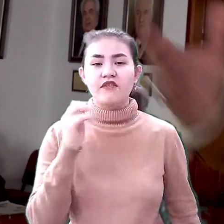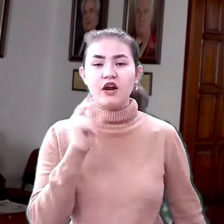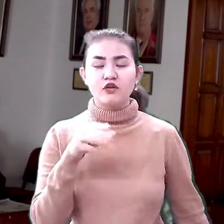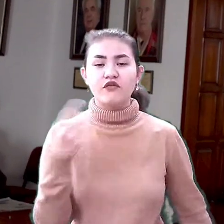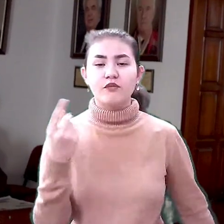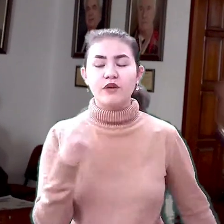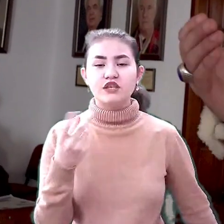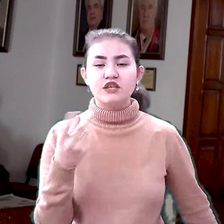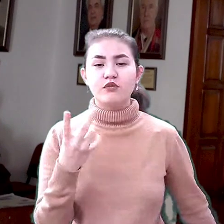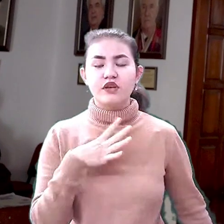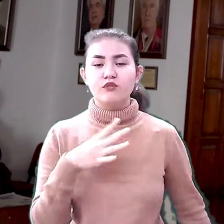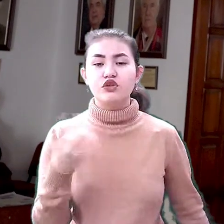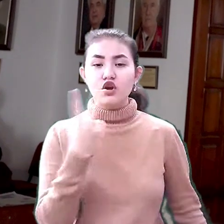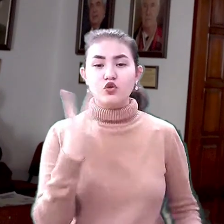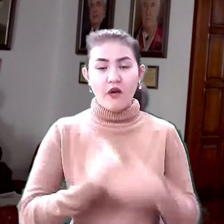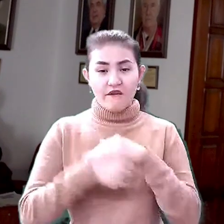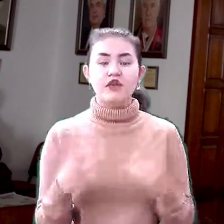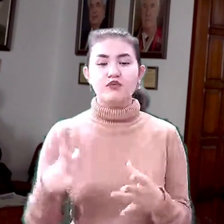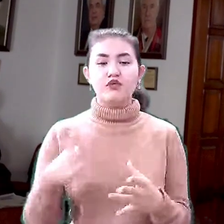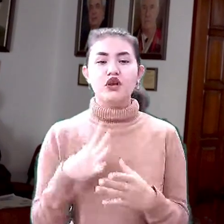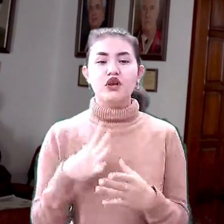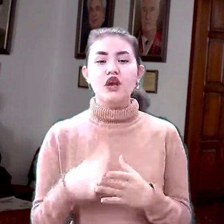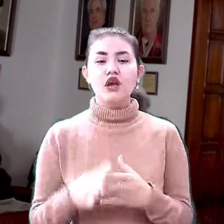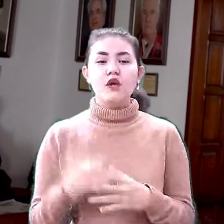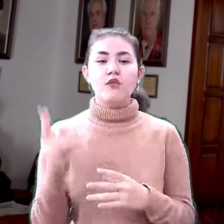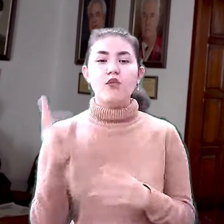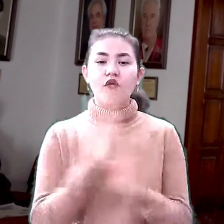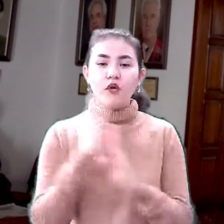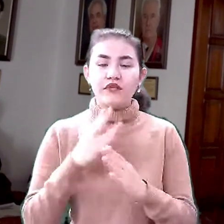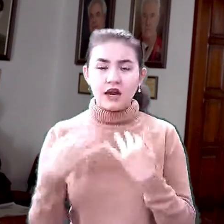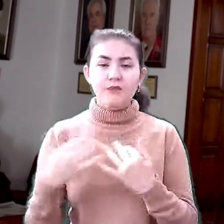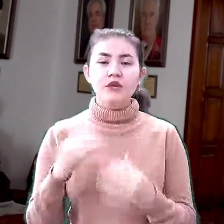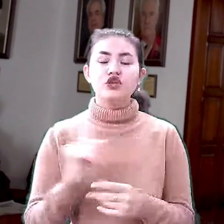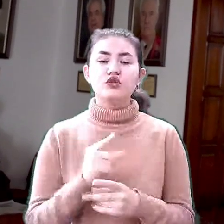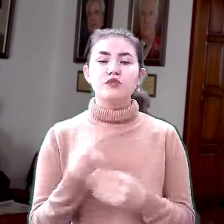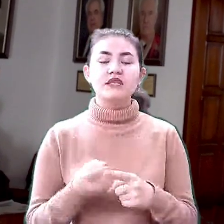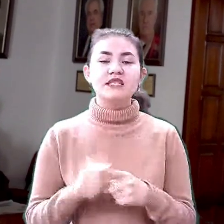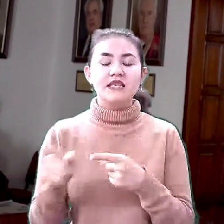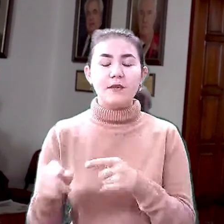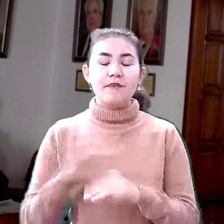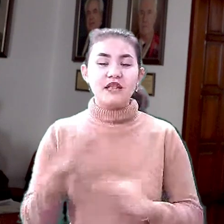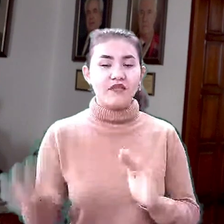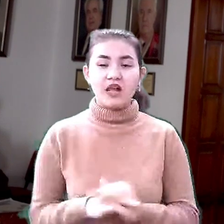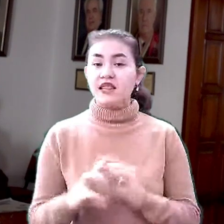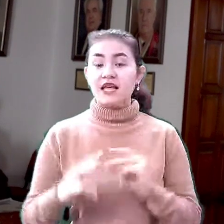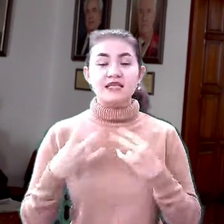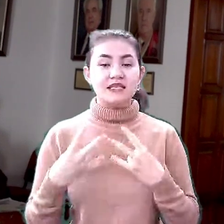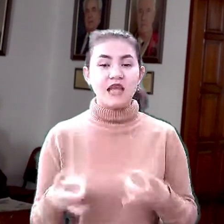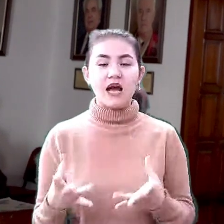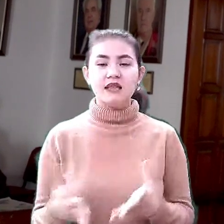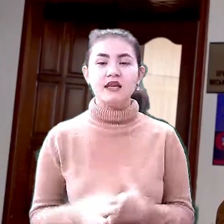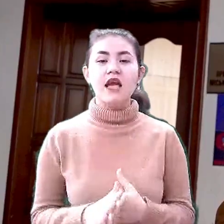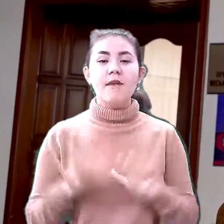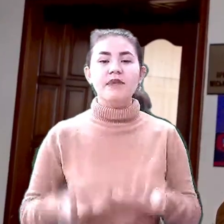бути другий вихід і повинен бути доступ хоча повітря і в кращому випадку якоїсь води, щоб ці підвали не стали місцем